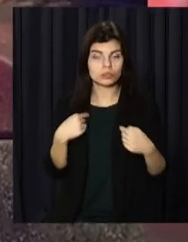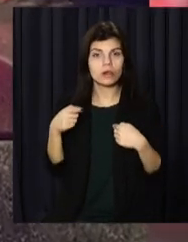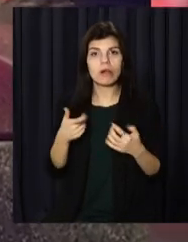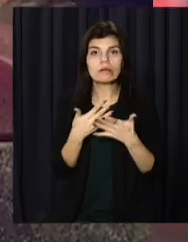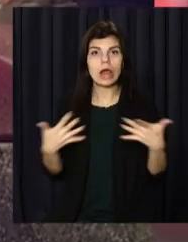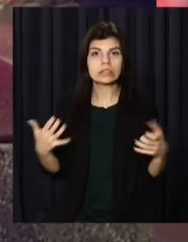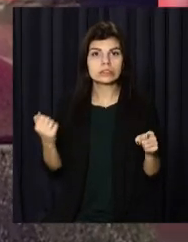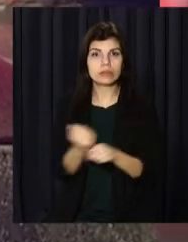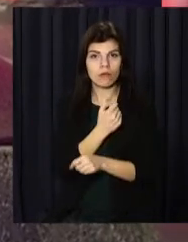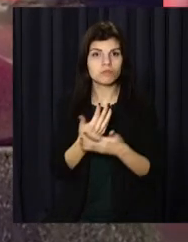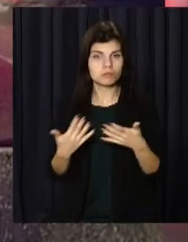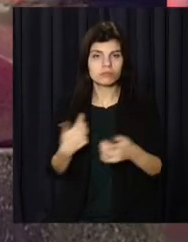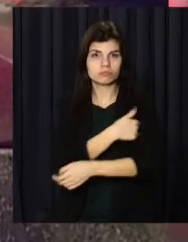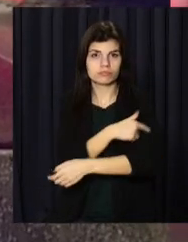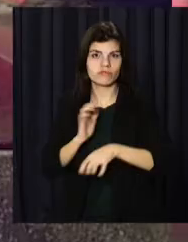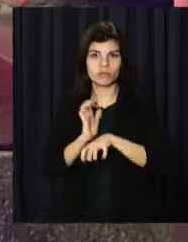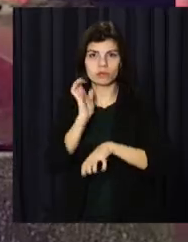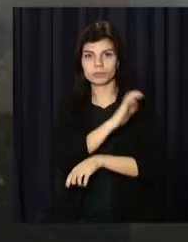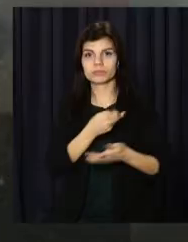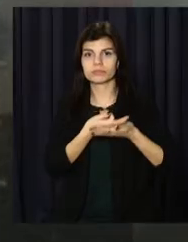різними травмами ушпиталили до лікарні.